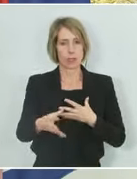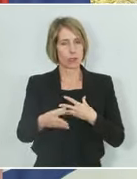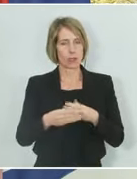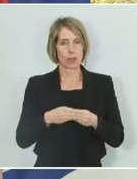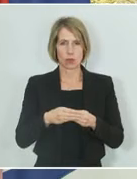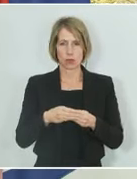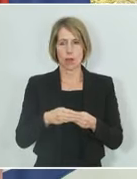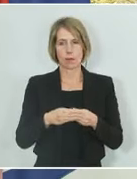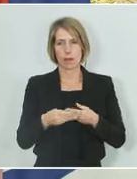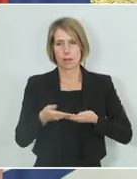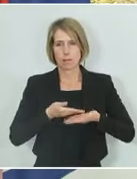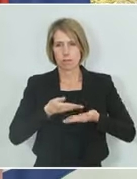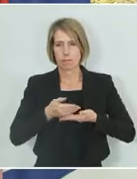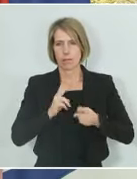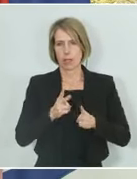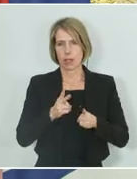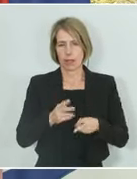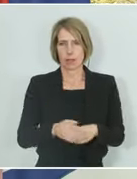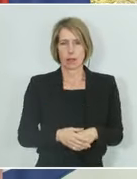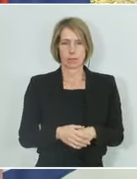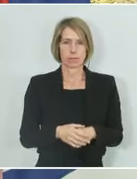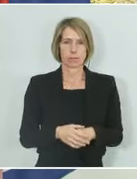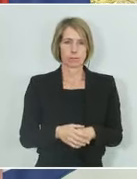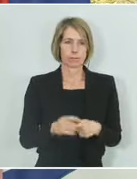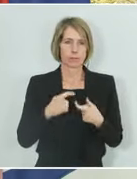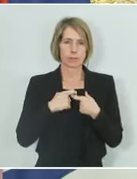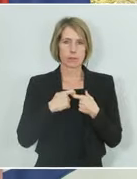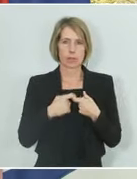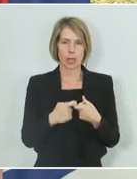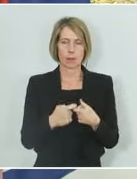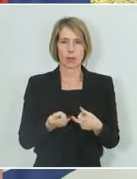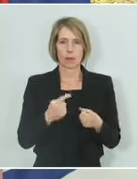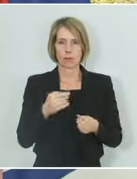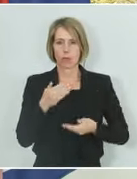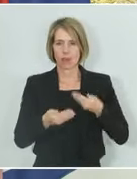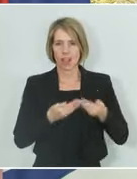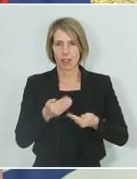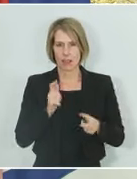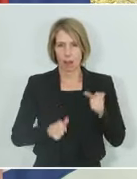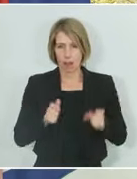Das heißt, konkret hängt es natürlich von den Verhandlern ab, ob der Plan aufgeht.